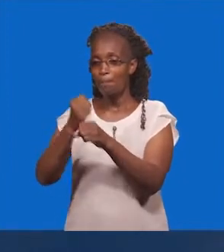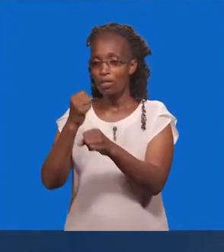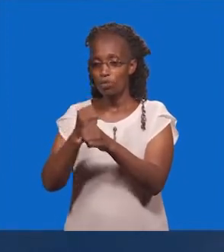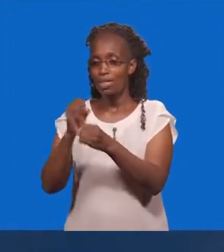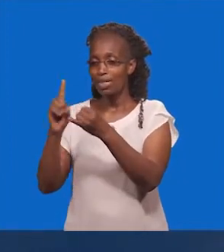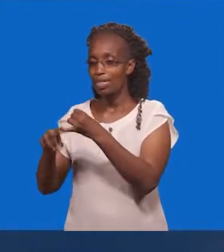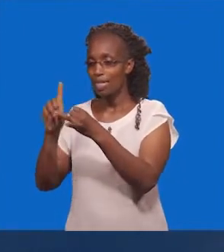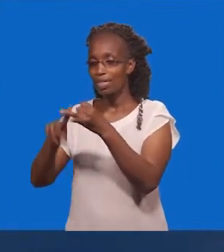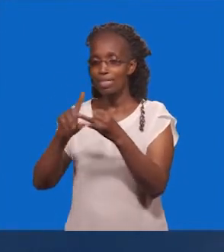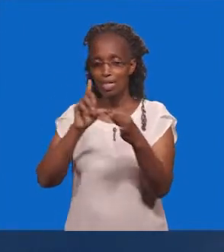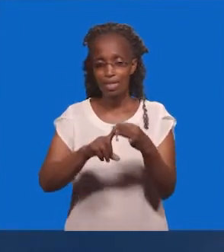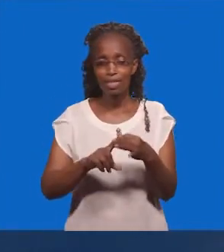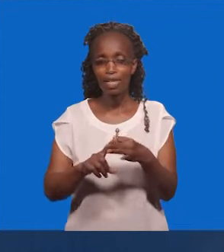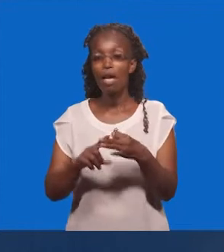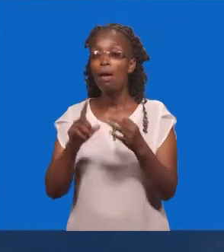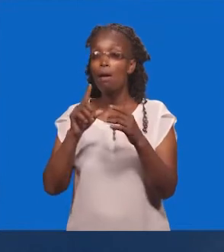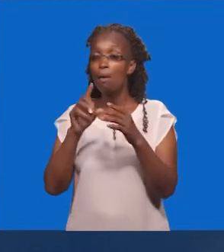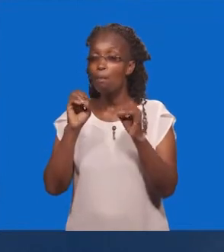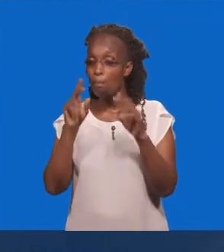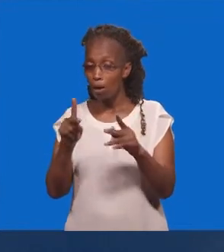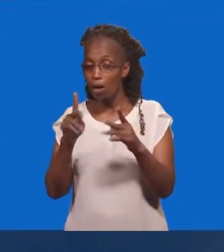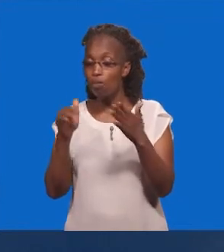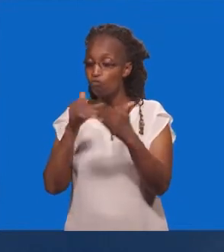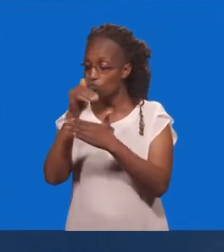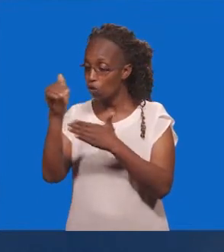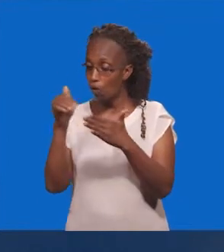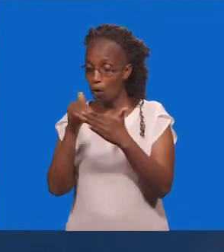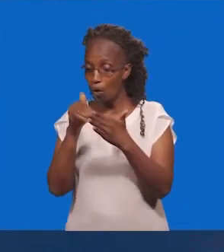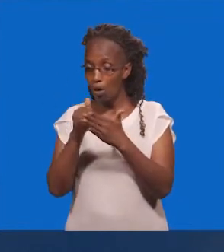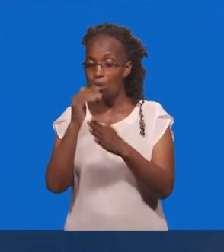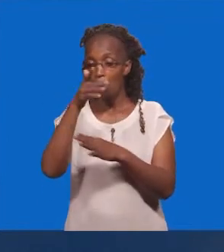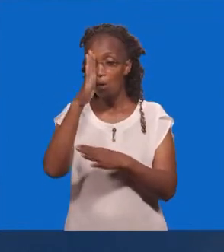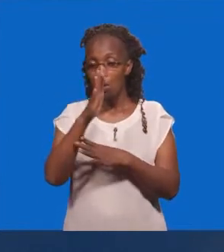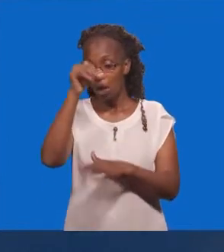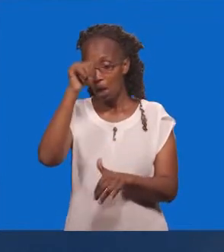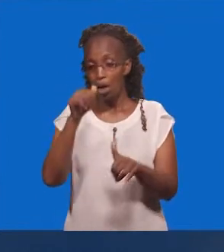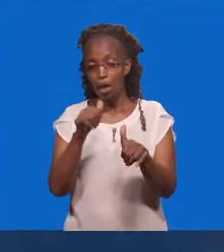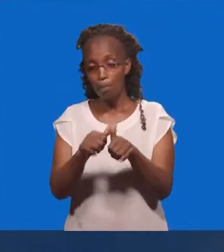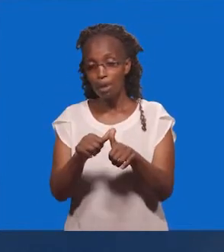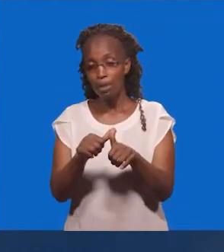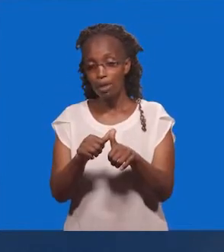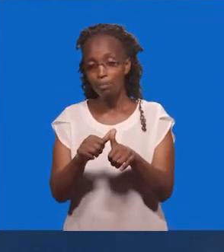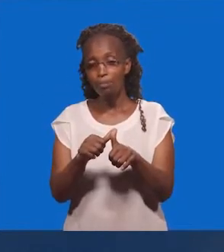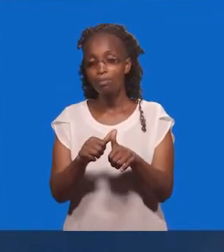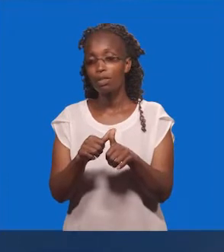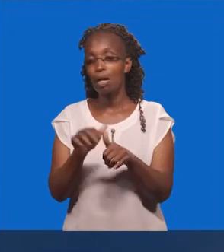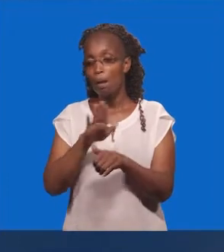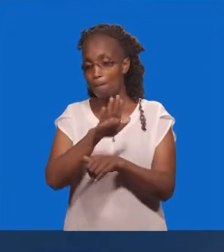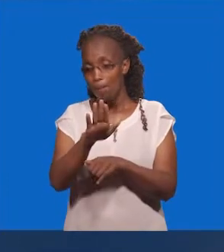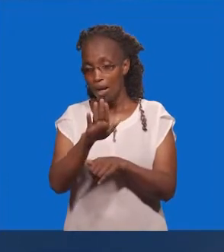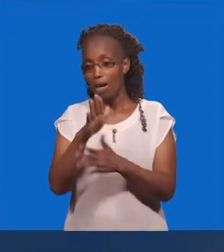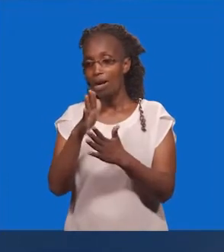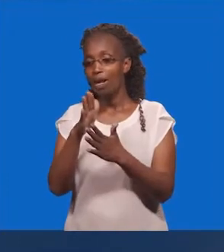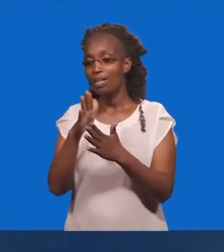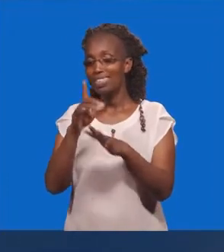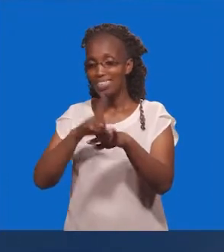Nikifanya Kazi Yako Ivi Na Vile Basi Kwa Ayoyote Mungu Akaweza Kumkumbuka Na Kwa Ayoyote Hatma Yake